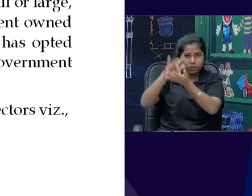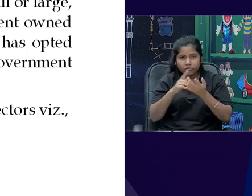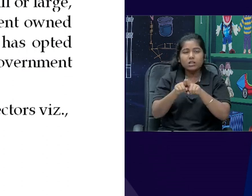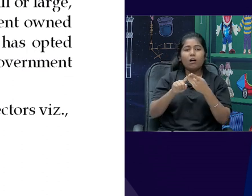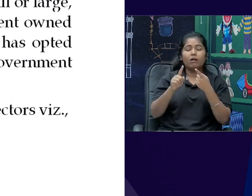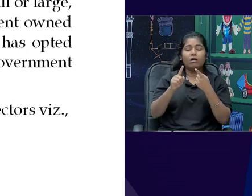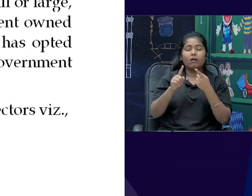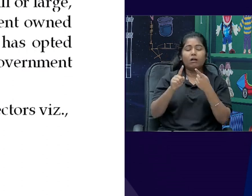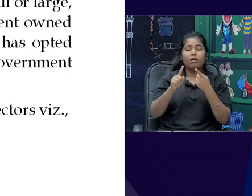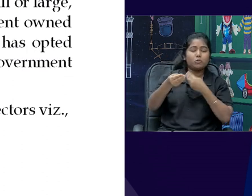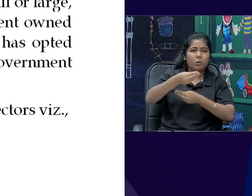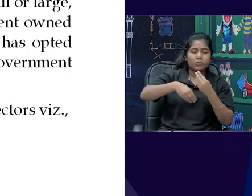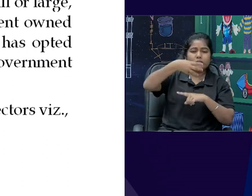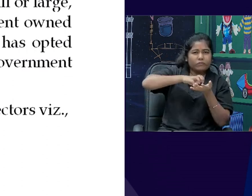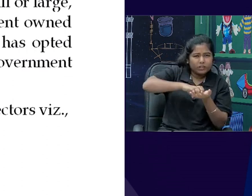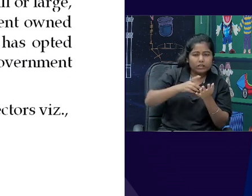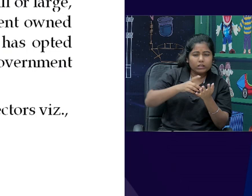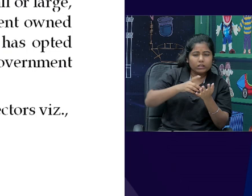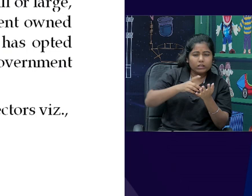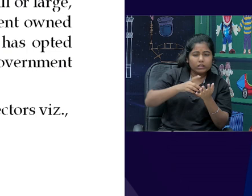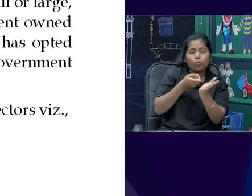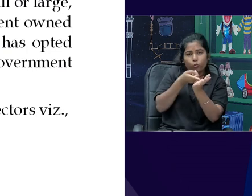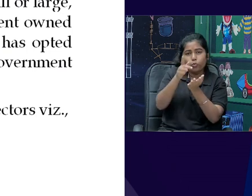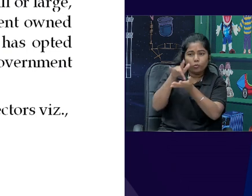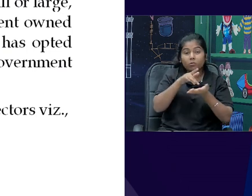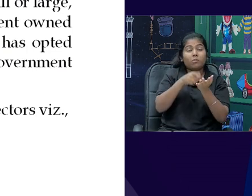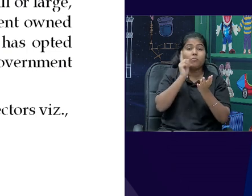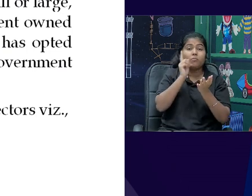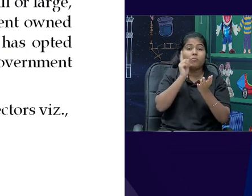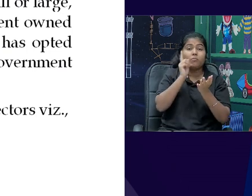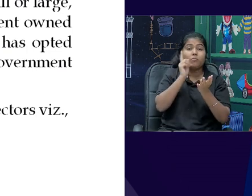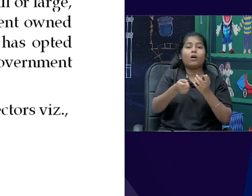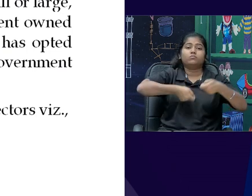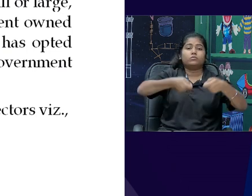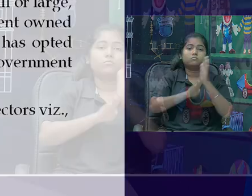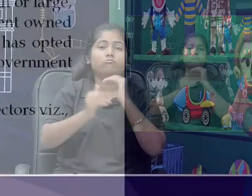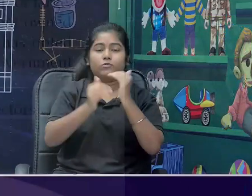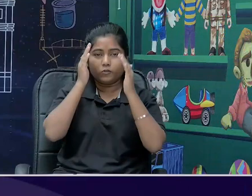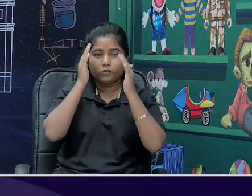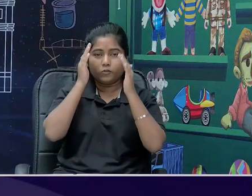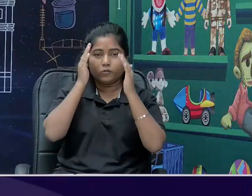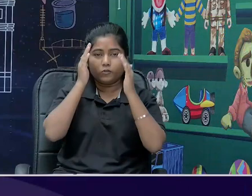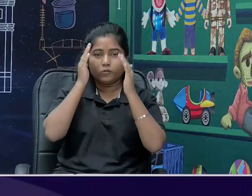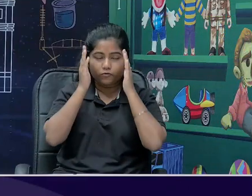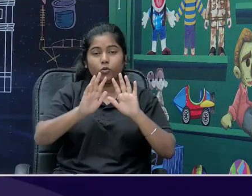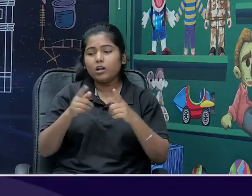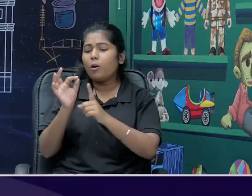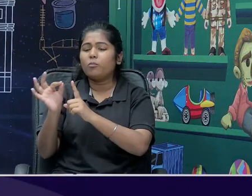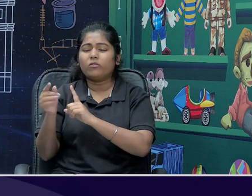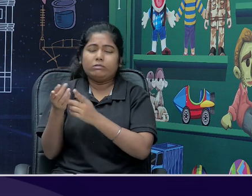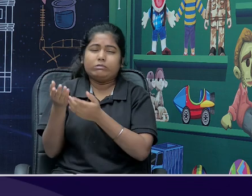backward regions, rural areas there is adequate business development which is probably not as